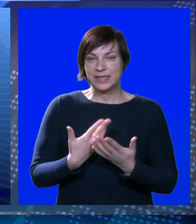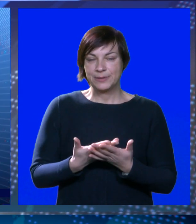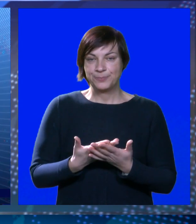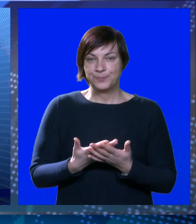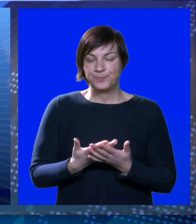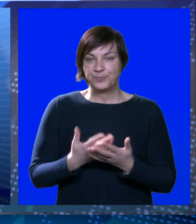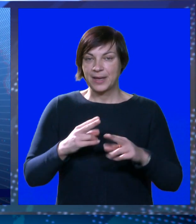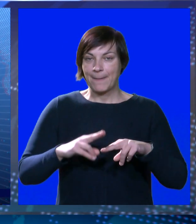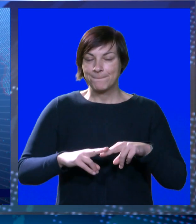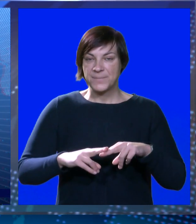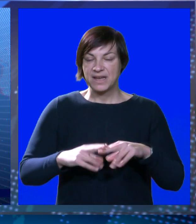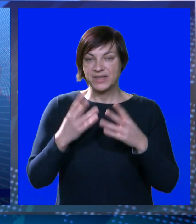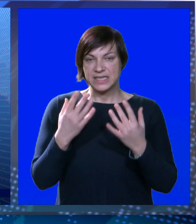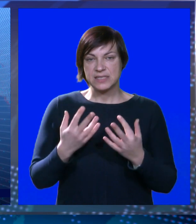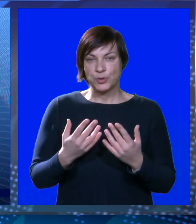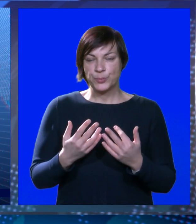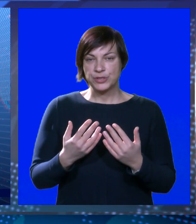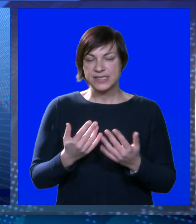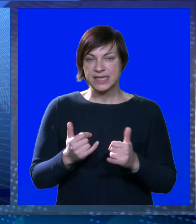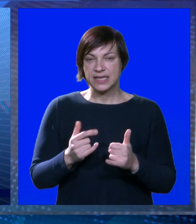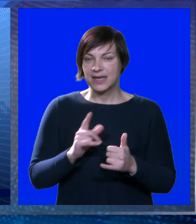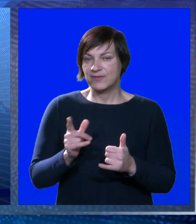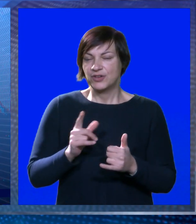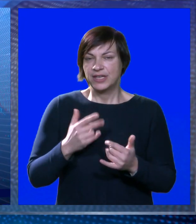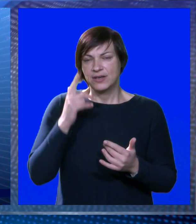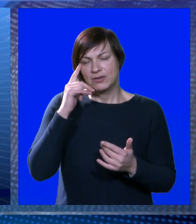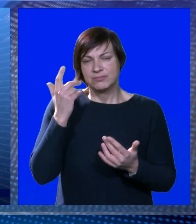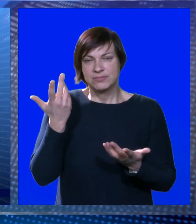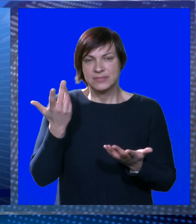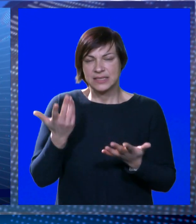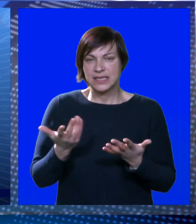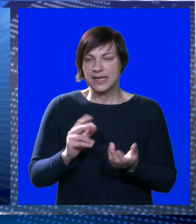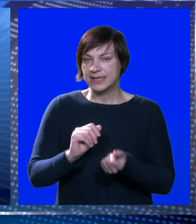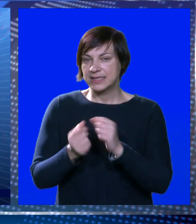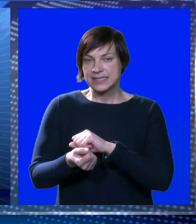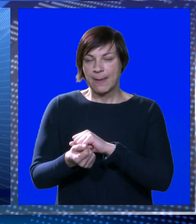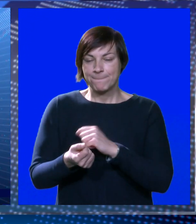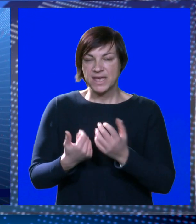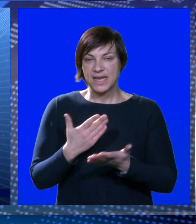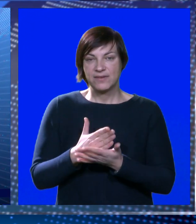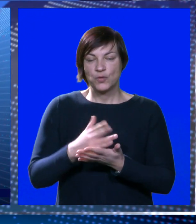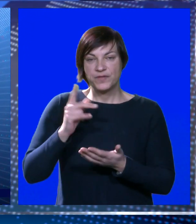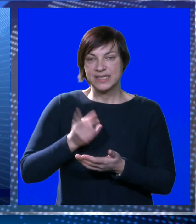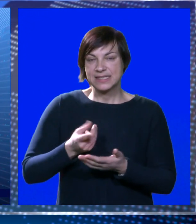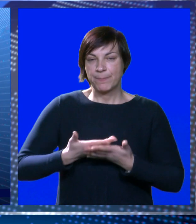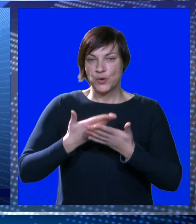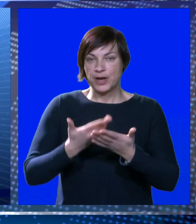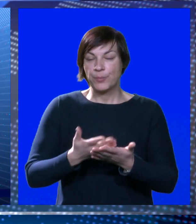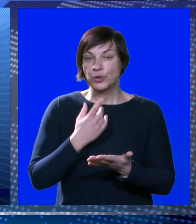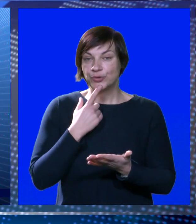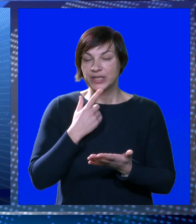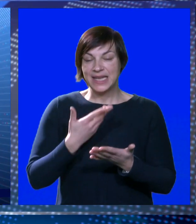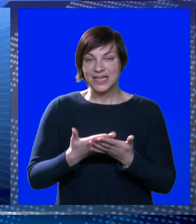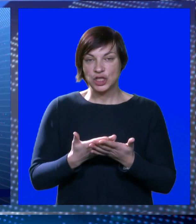Ispalo je da smo pravilno to procjenili, jer naravno da niko nije nezamijenjiv i naravno da se uvijek mora ponuditi